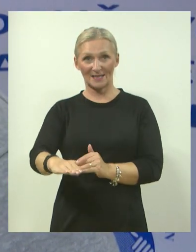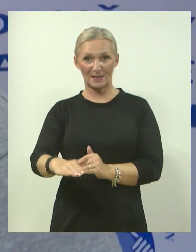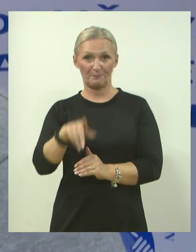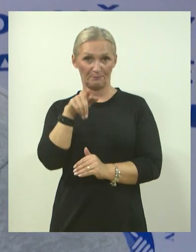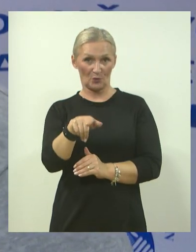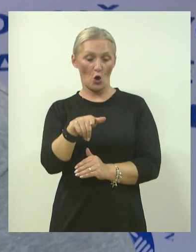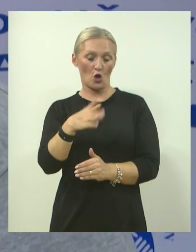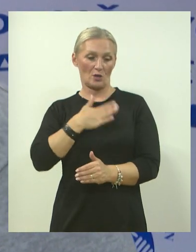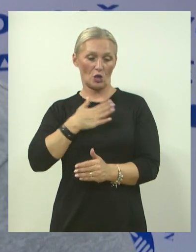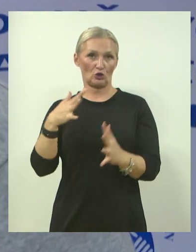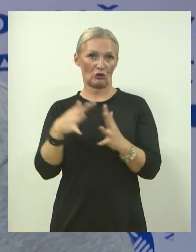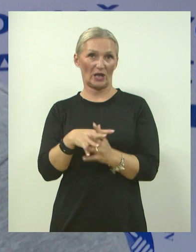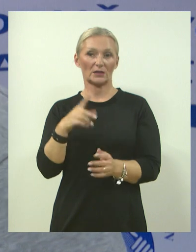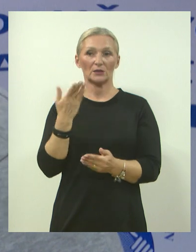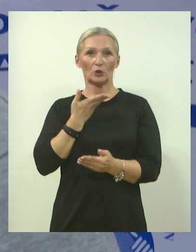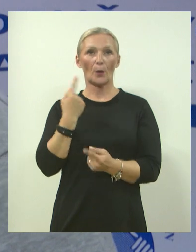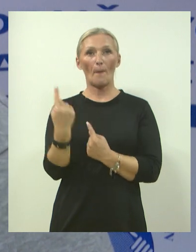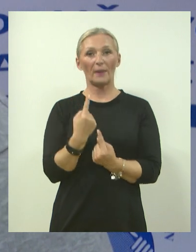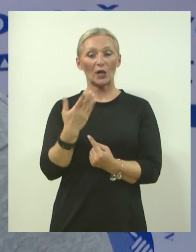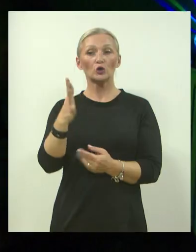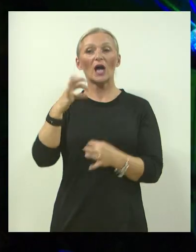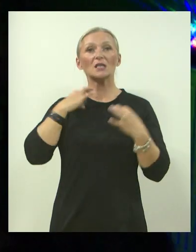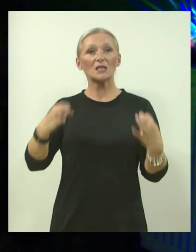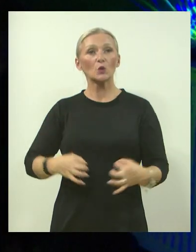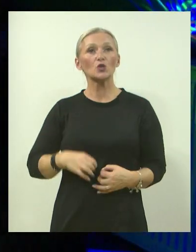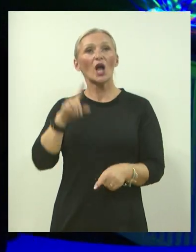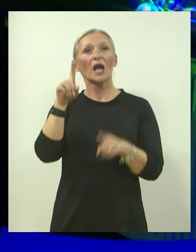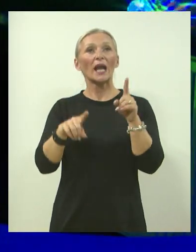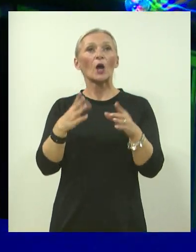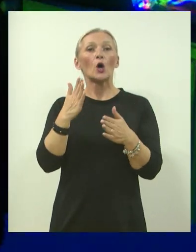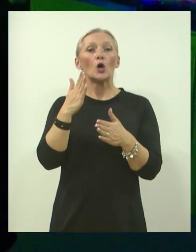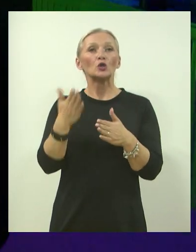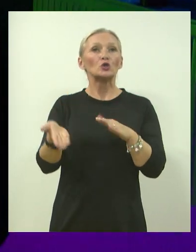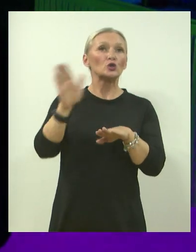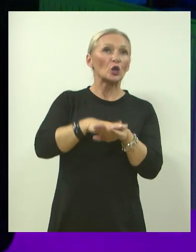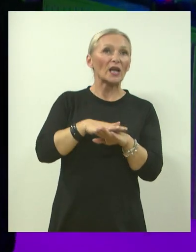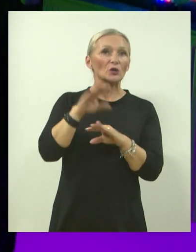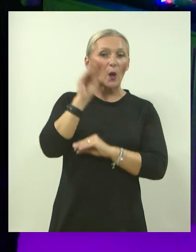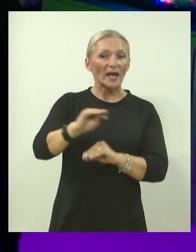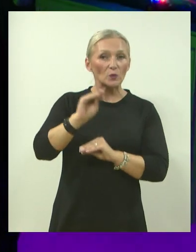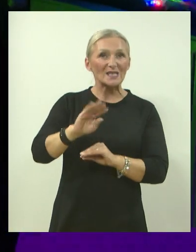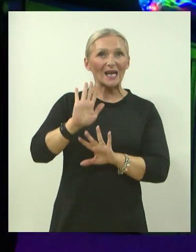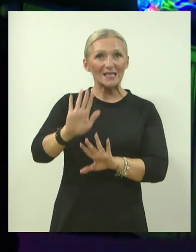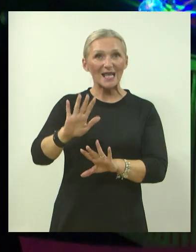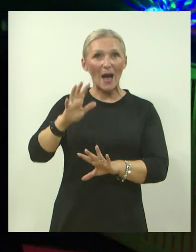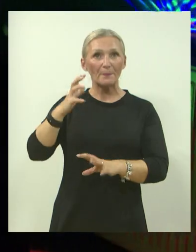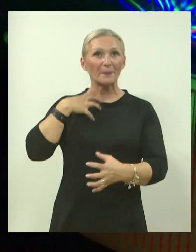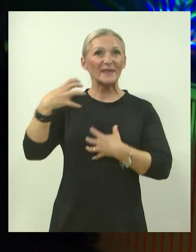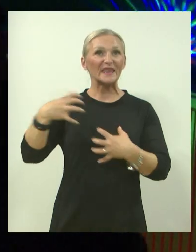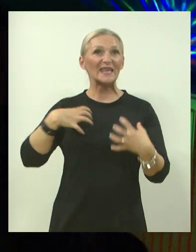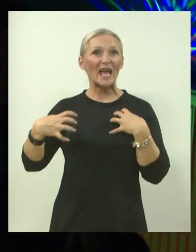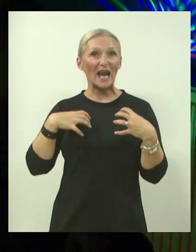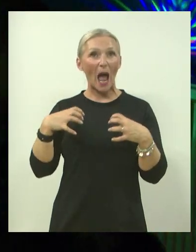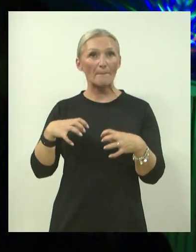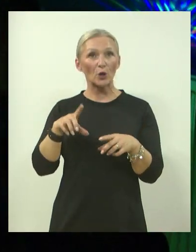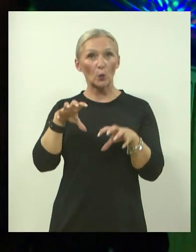naš grad je dobil priliku da nekog od svojih stručnjaka dodatno educira za probleme, odnosno za terapiju i igrom, za